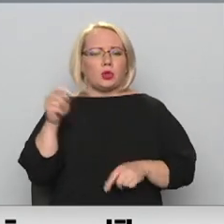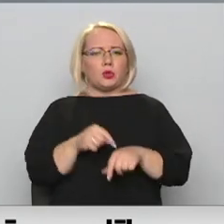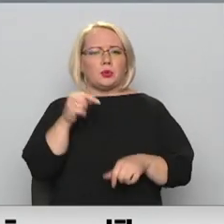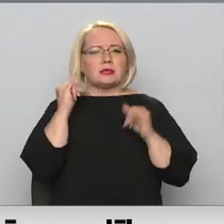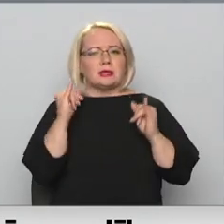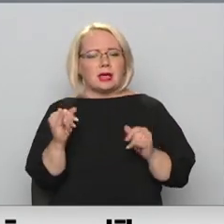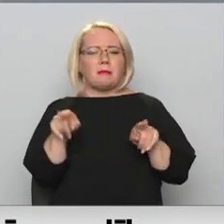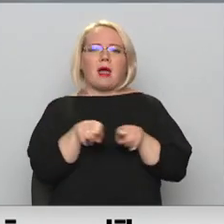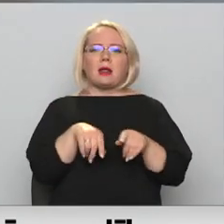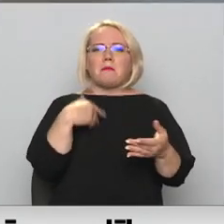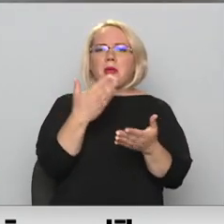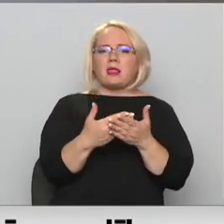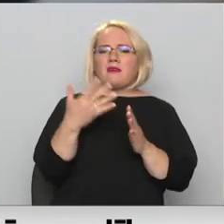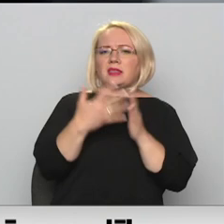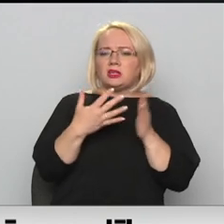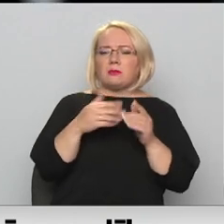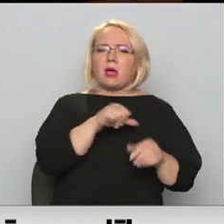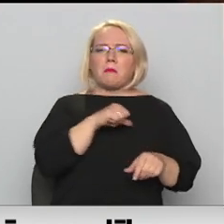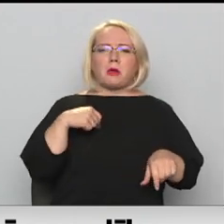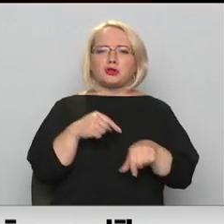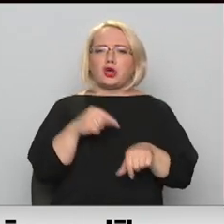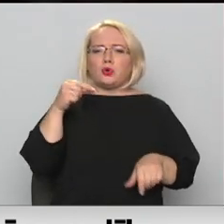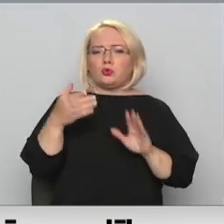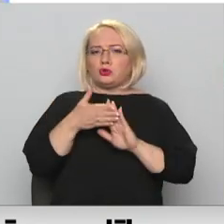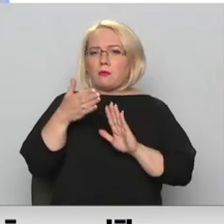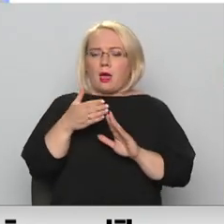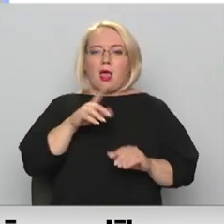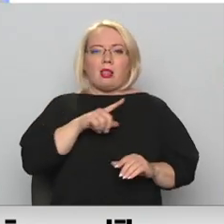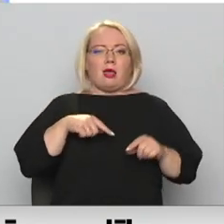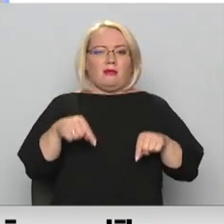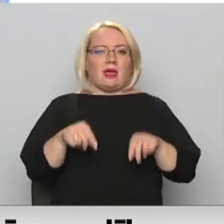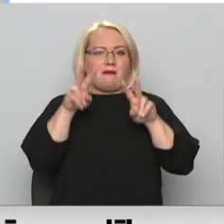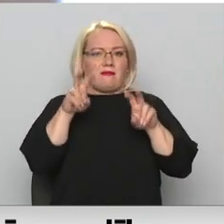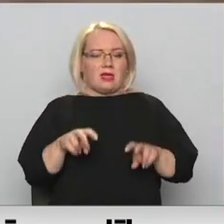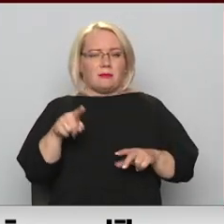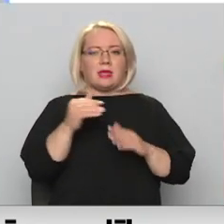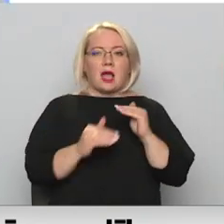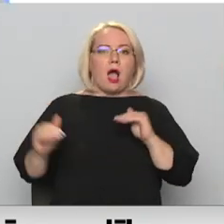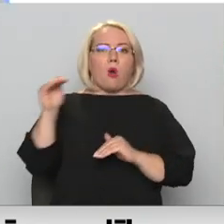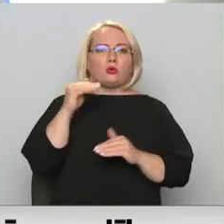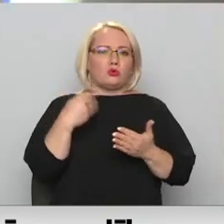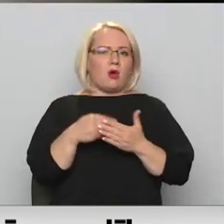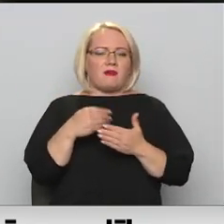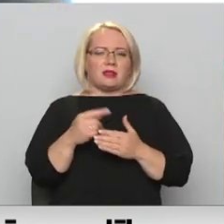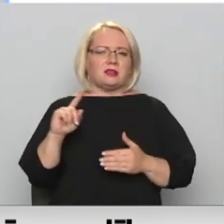piedāvāt risinājumus pašas jūtas uzlabošanai. Latvijā veikts pētījums tik augstu novērtēts pirmoreiz.